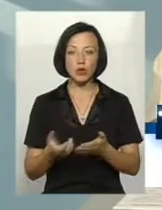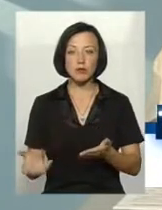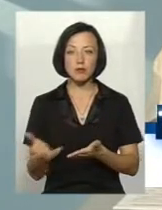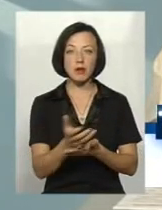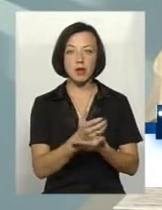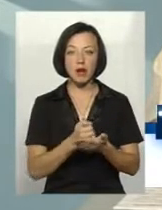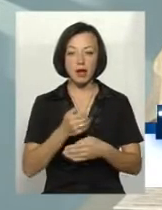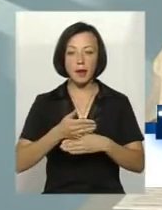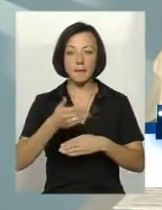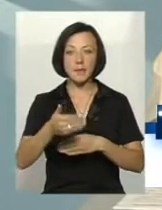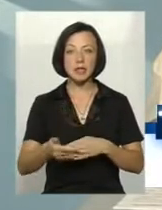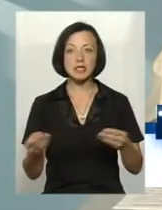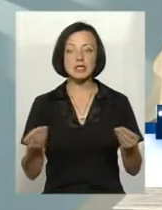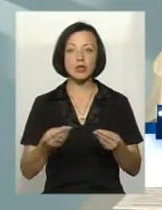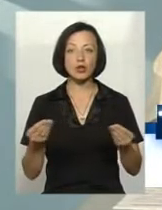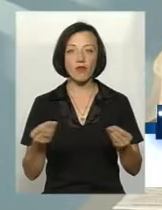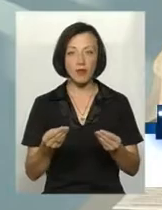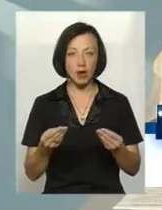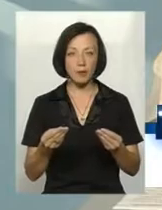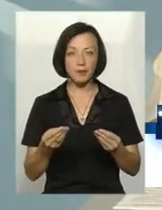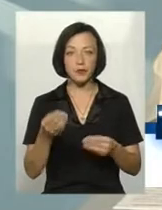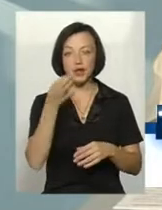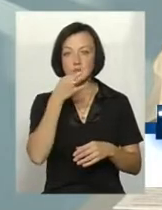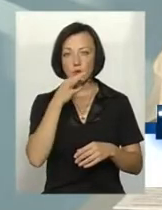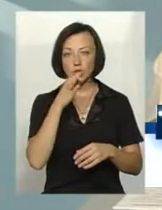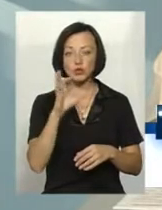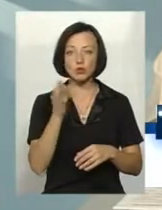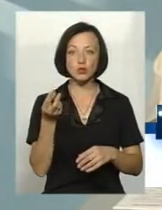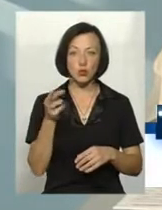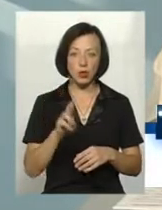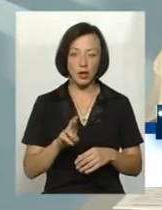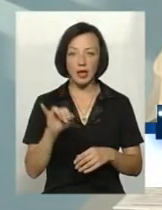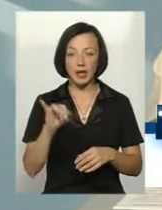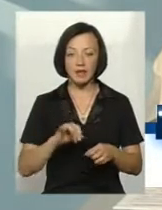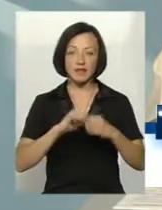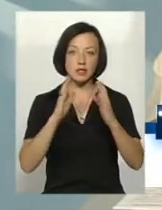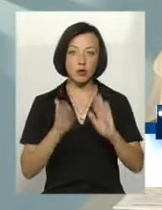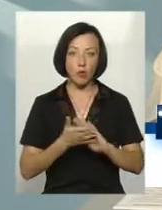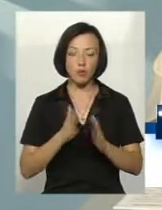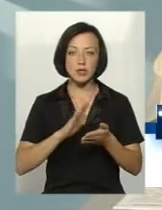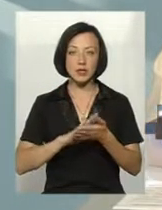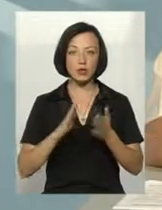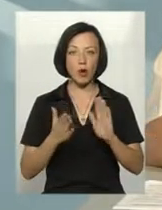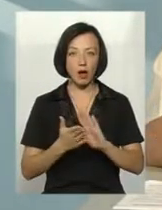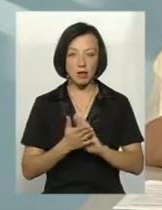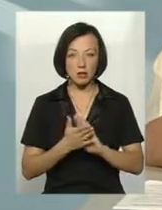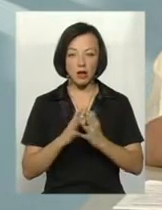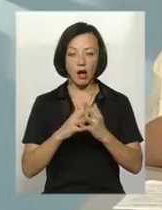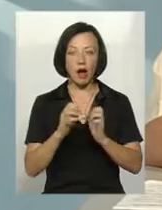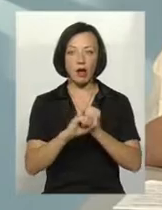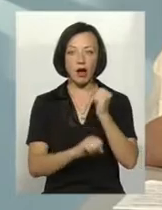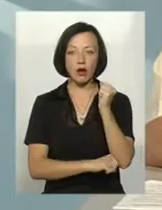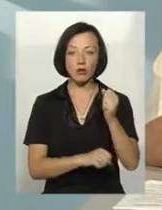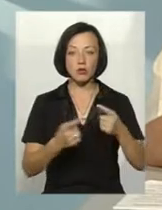пізніх зернових, сонячника, сої. І в цілому ситуація в аграрному